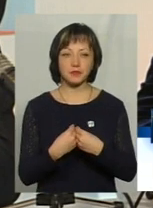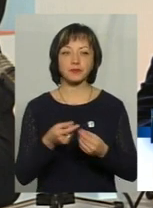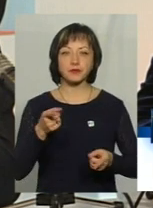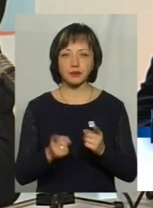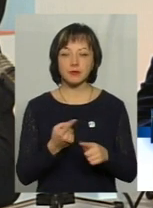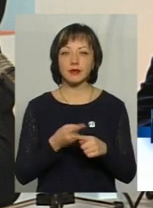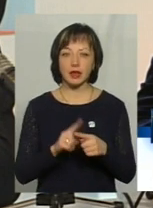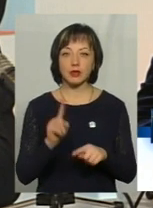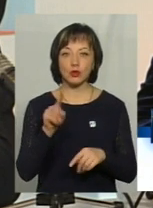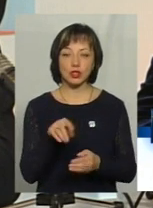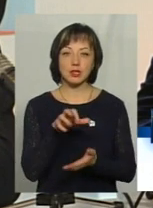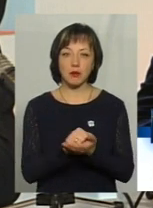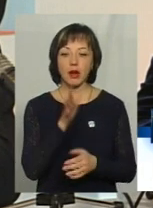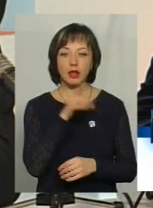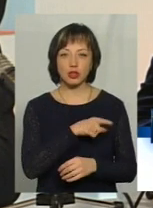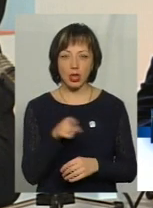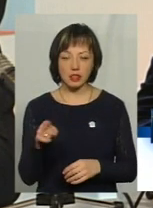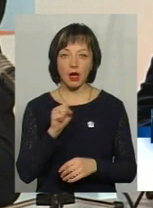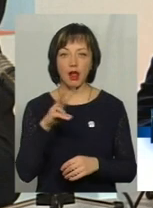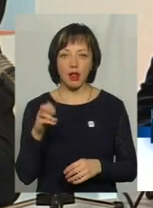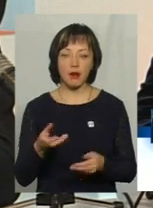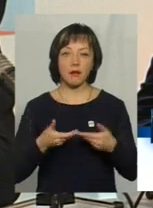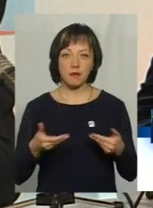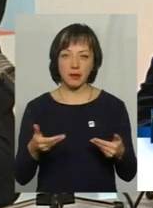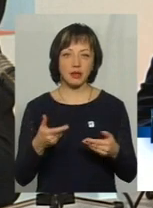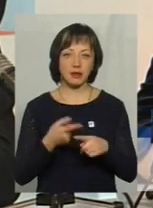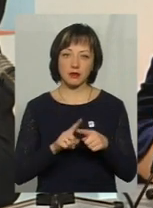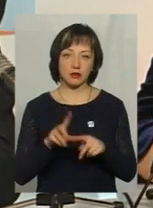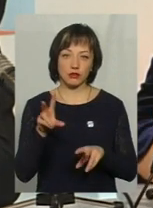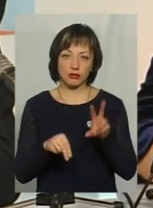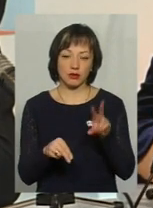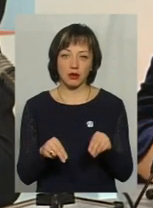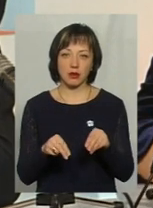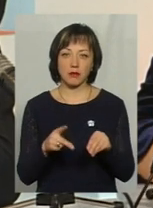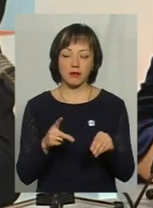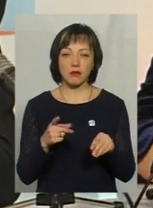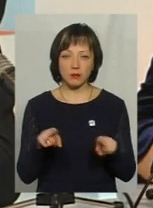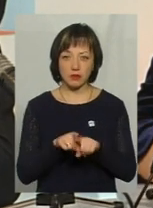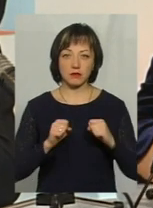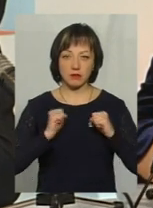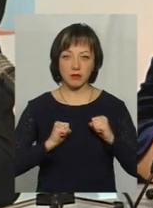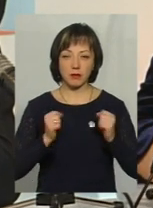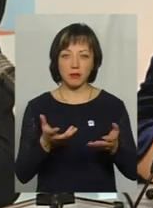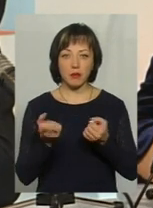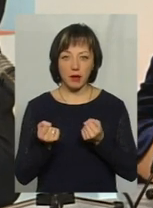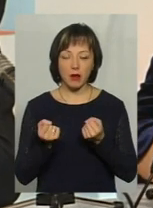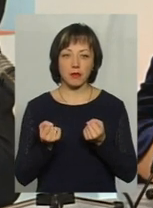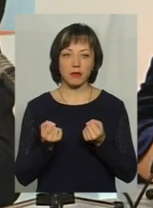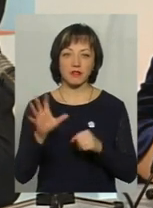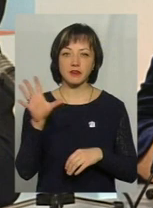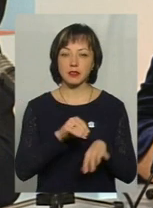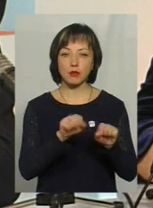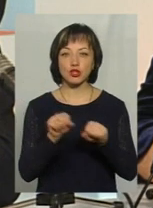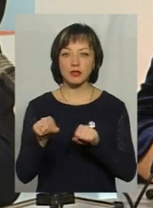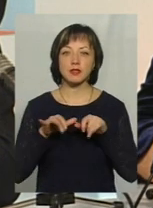Звичайно, це теж займає час, проте ми з тим не рахуємося і приймаємо всі